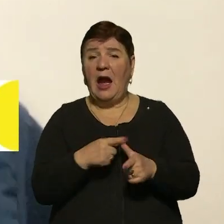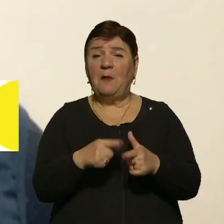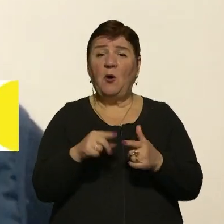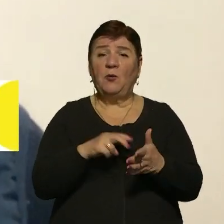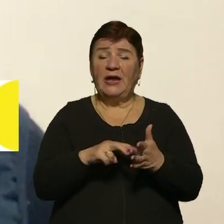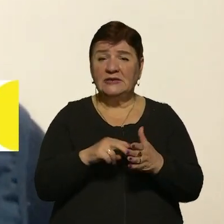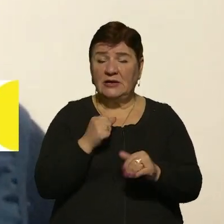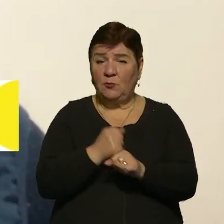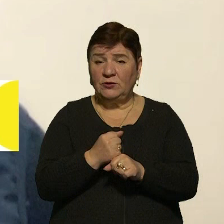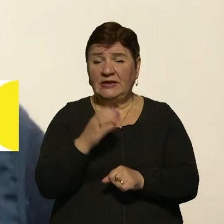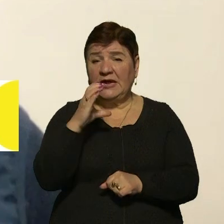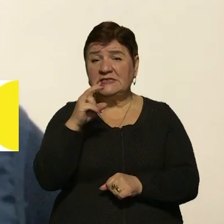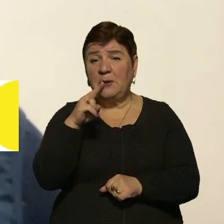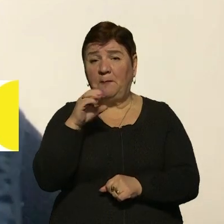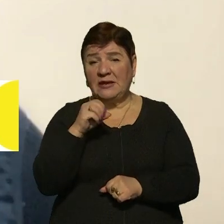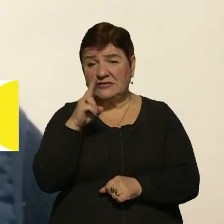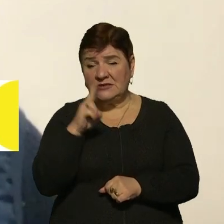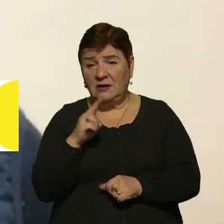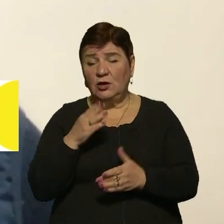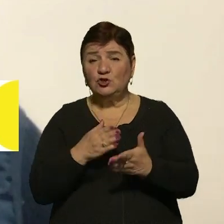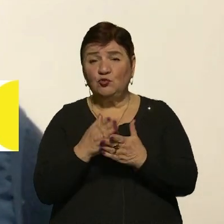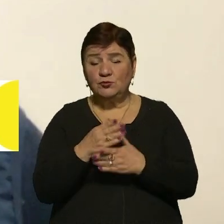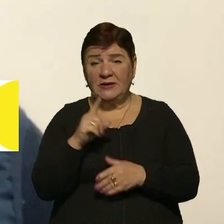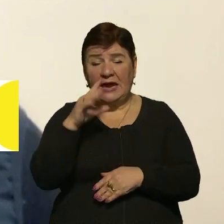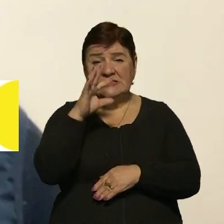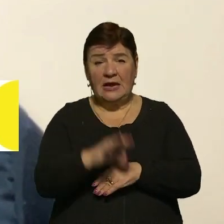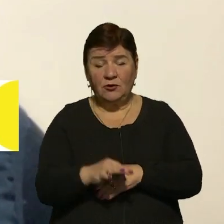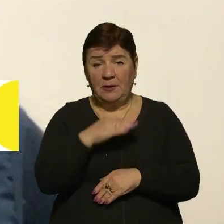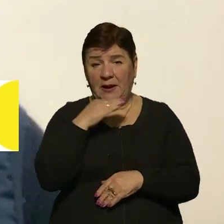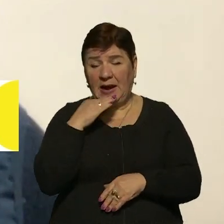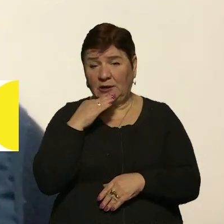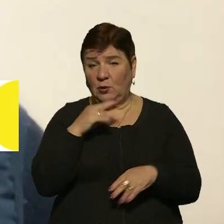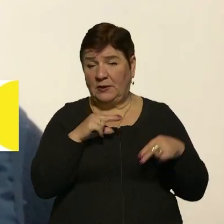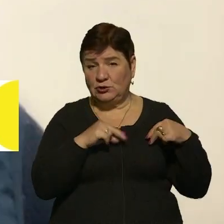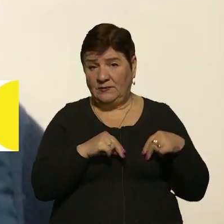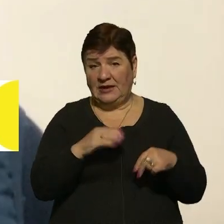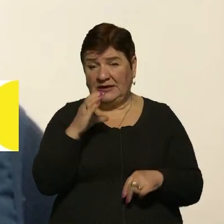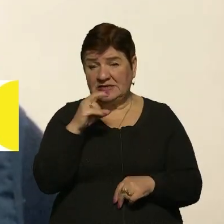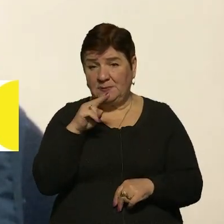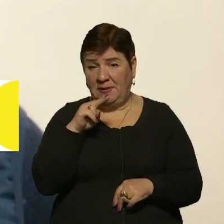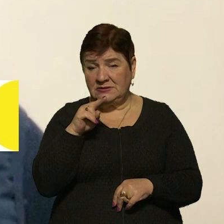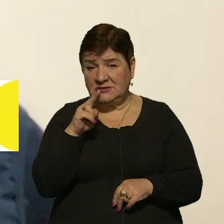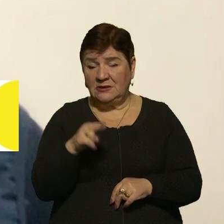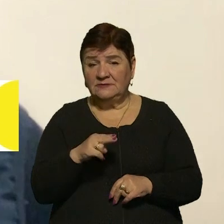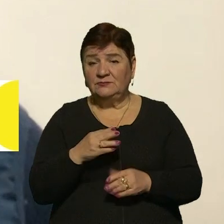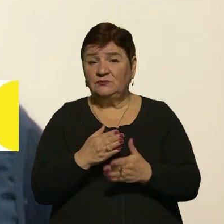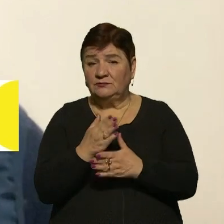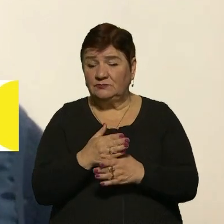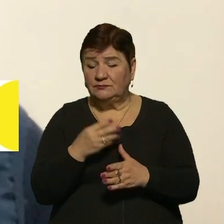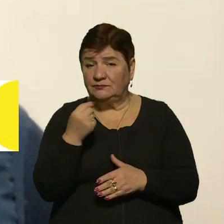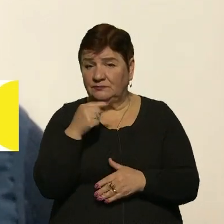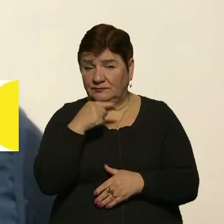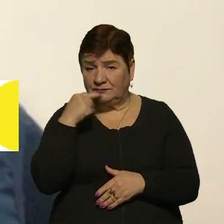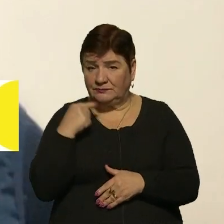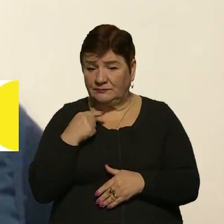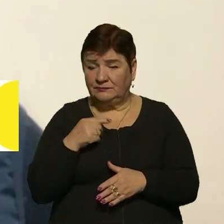роботи спецслужб. Це теж важливо розуміти, що на Заході багато спецслужби почали працювати. Вони теж дивляться, як ходять ці російські фінансові